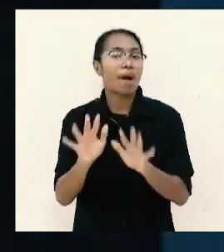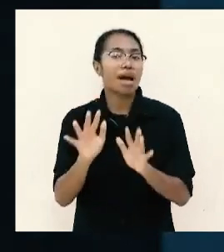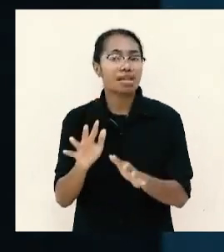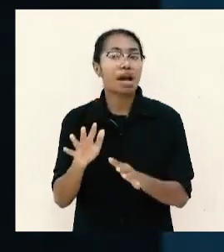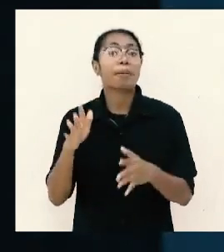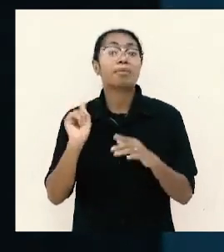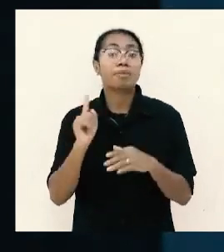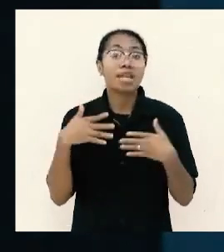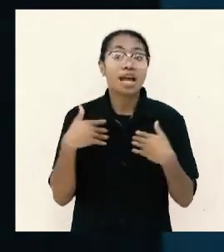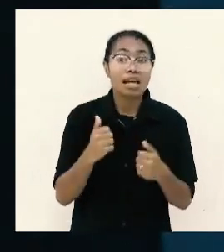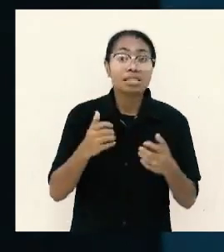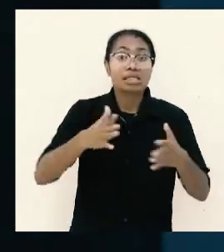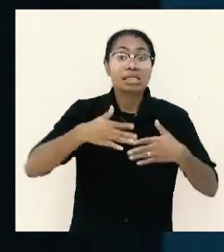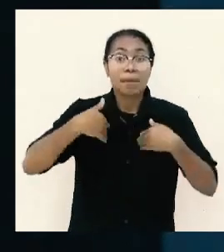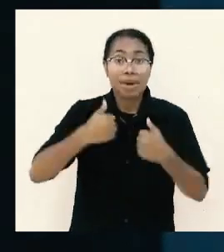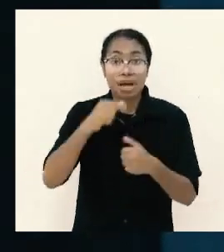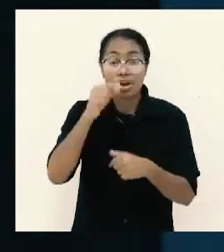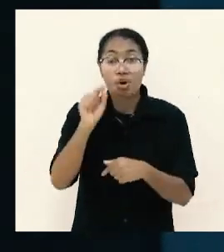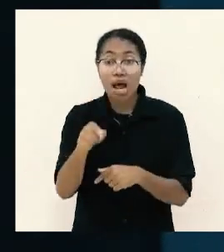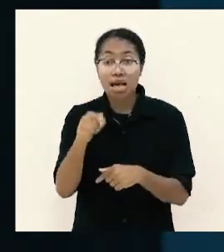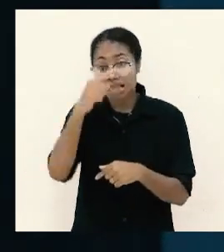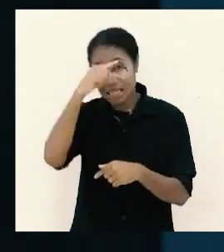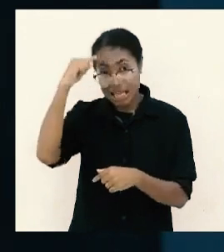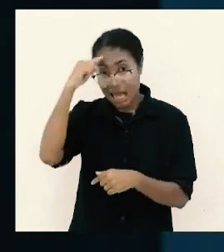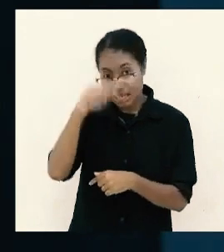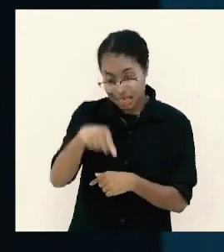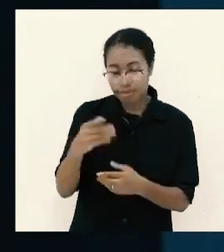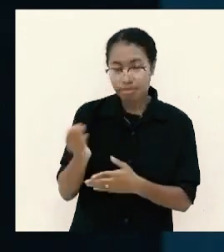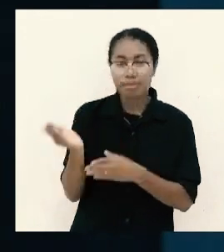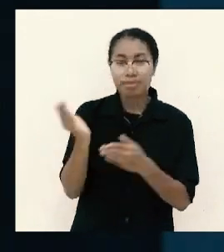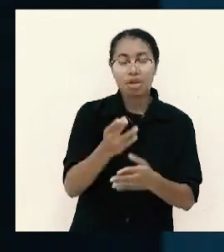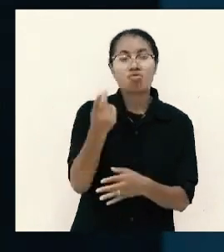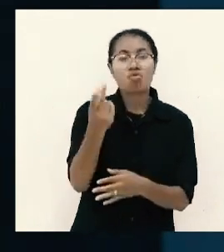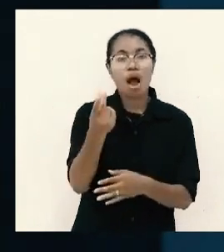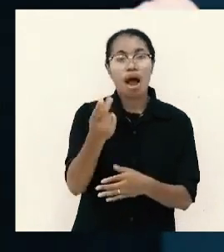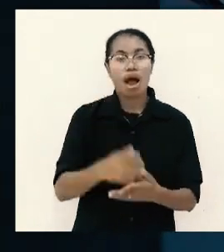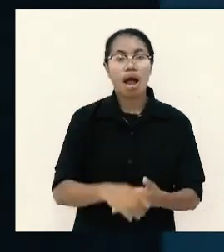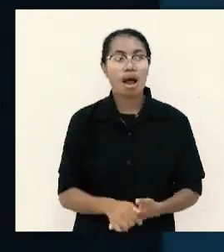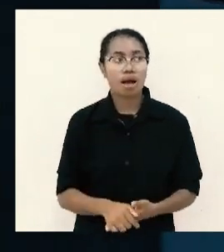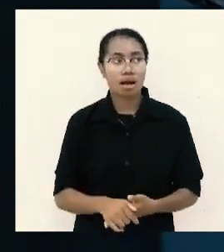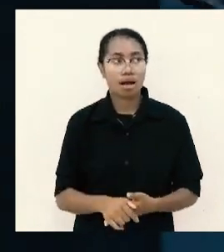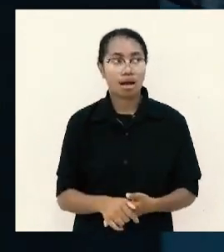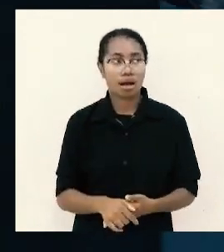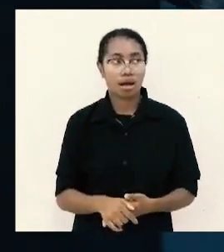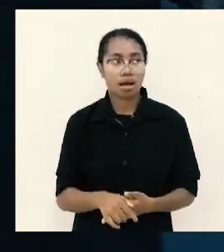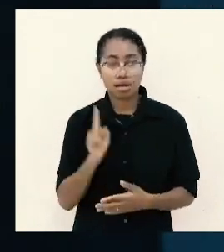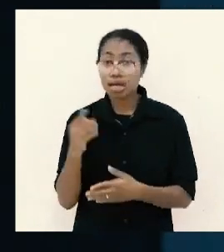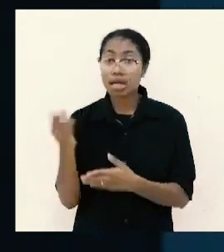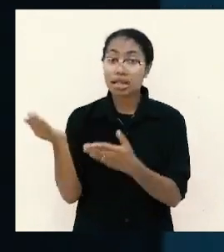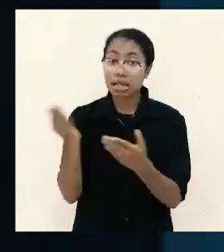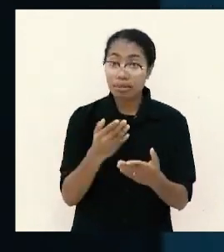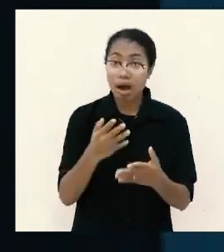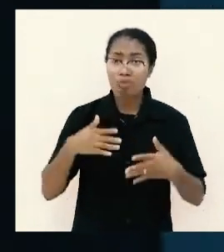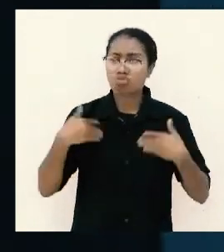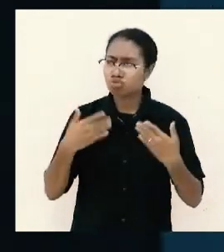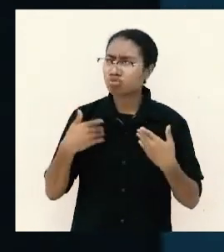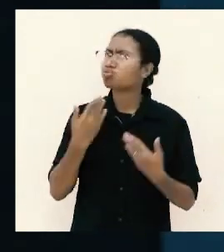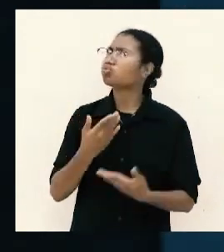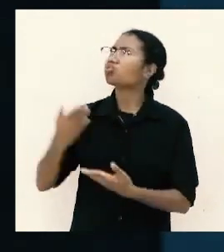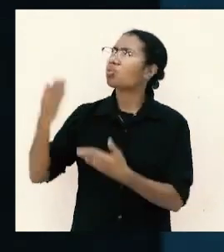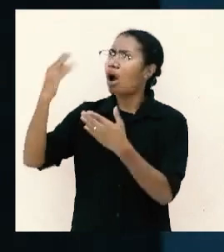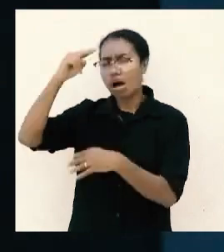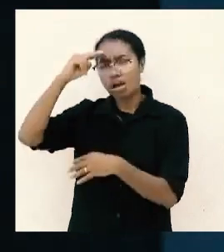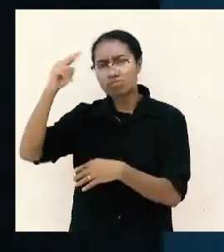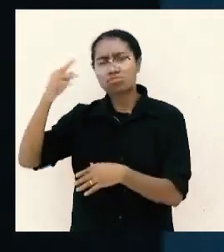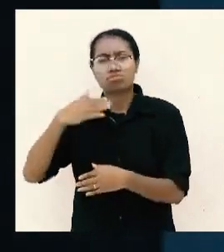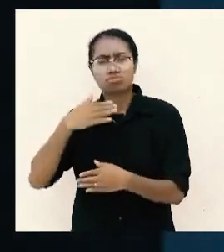selamatkan orang gila ini dengan memberikan sisanya Jim Baker menerima itu memuji Tuhan puji